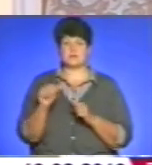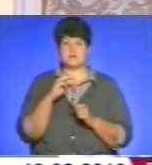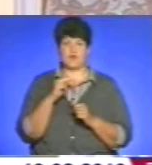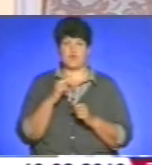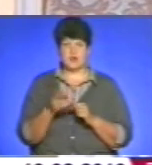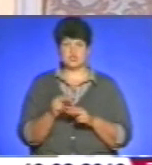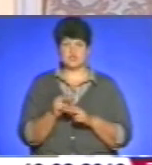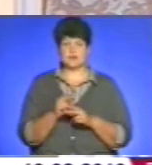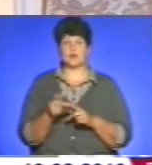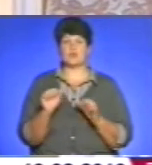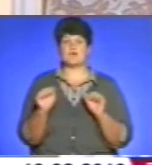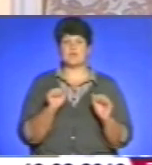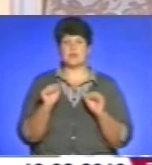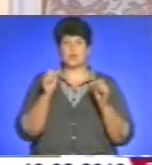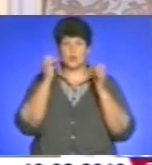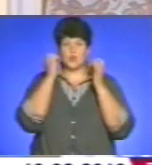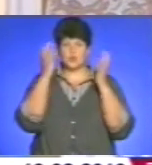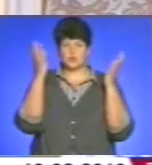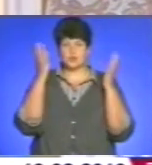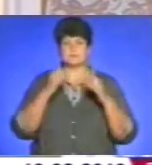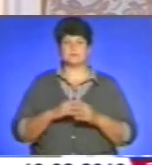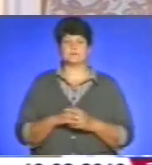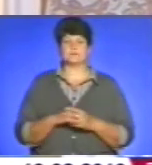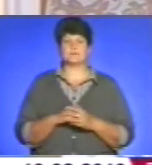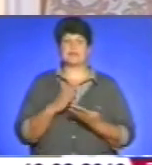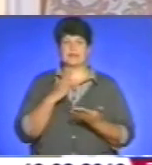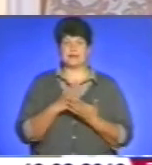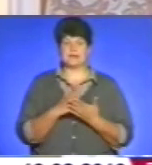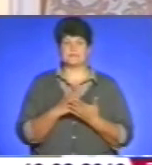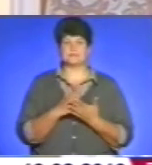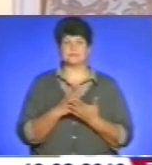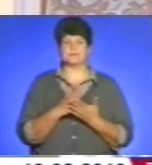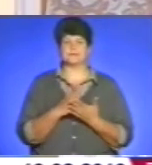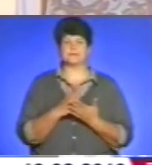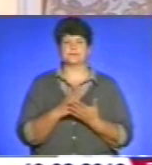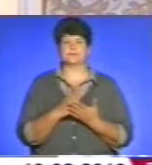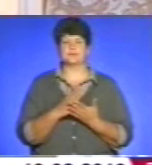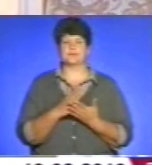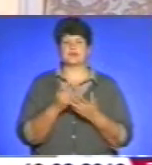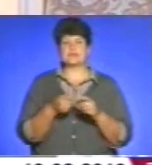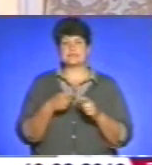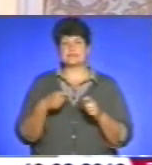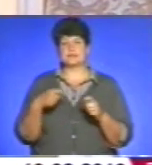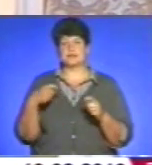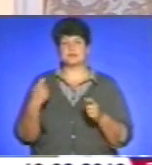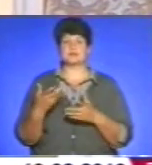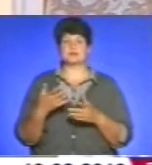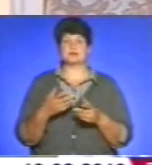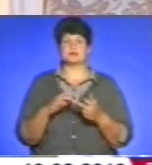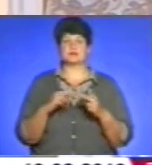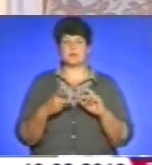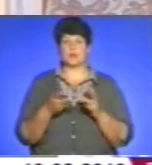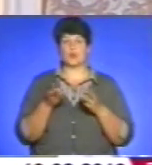по управлінню культури є дещо затримка за підготовлення заміною